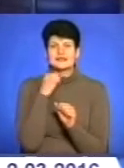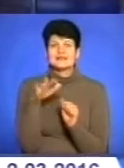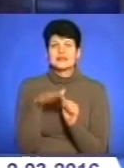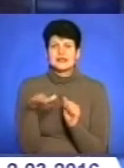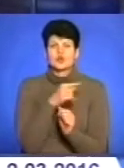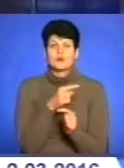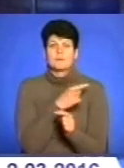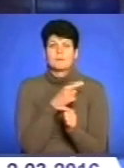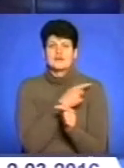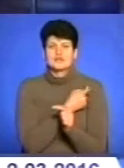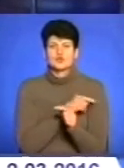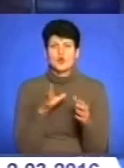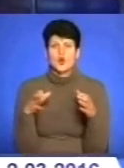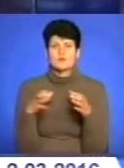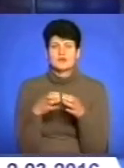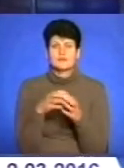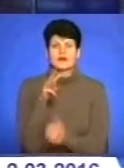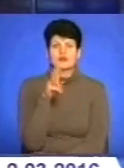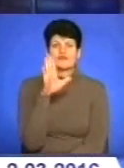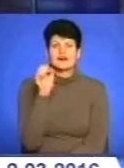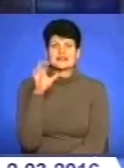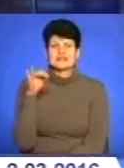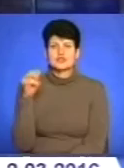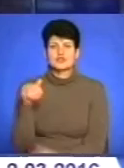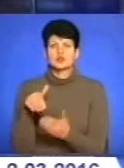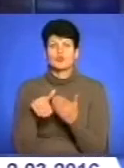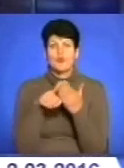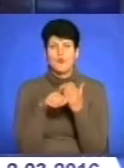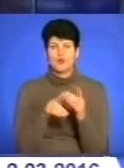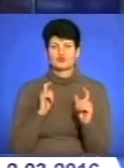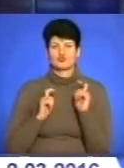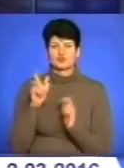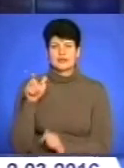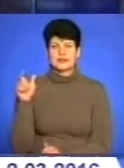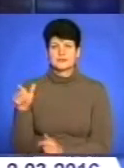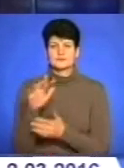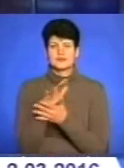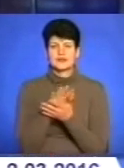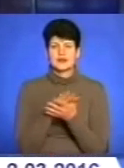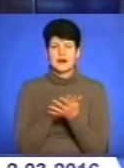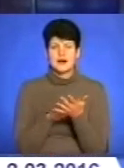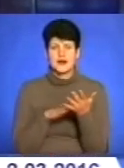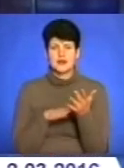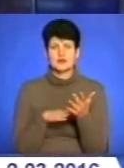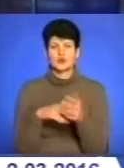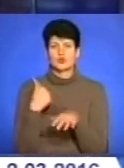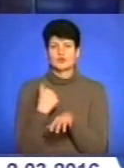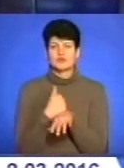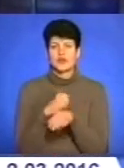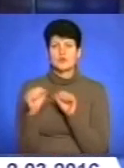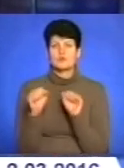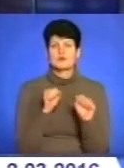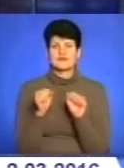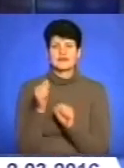'єднання МВС Тернопільщини Михайлові Василишину за допомогу студентам. Подробиці у сюжеті сектора комунікації Головного управління